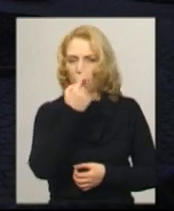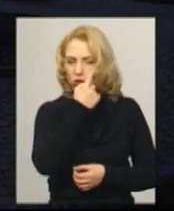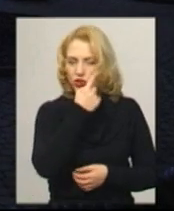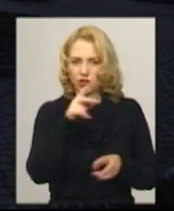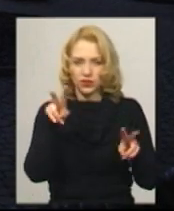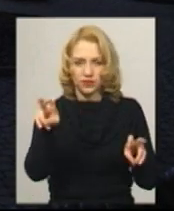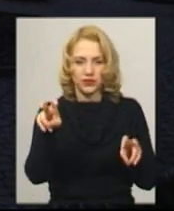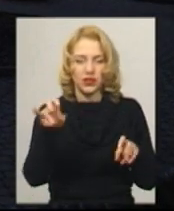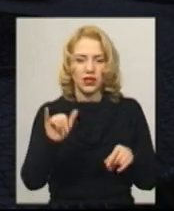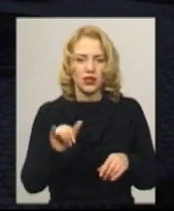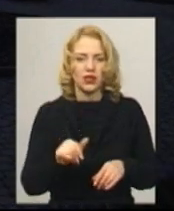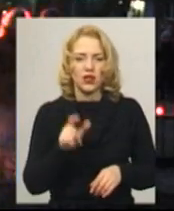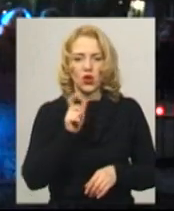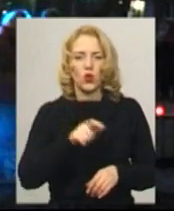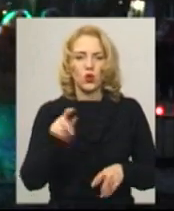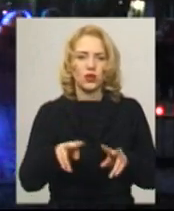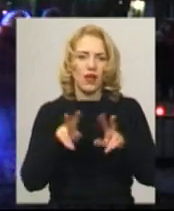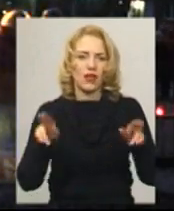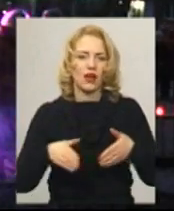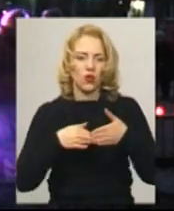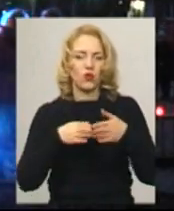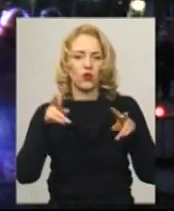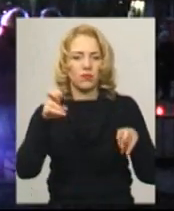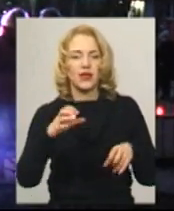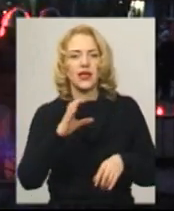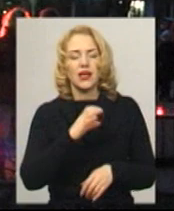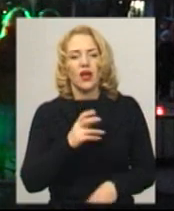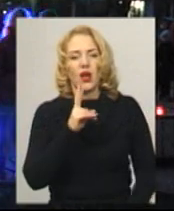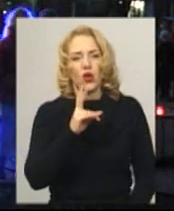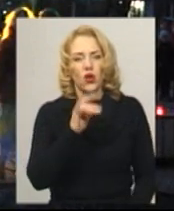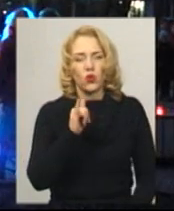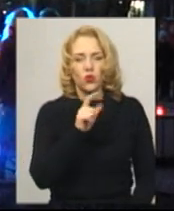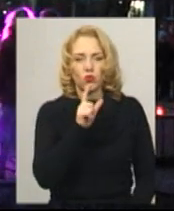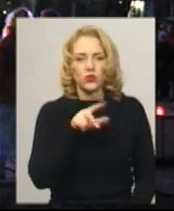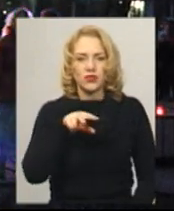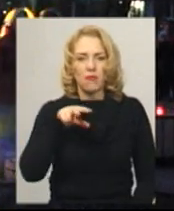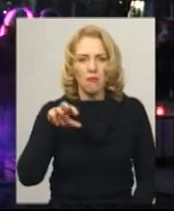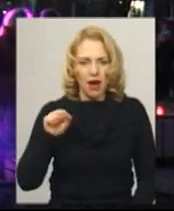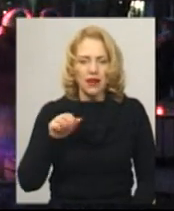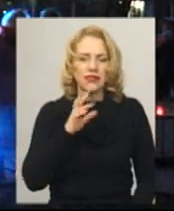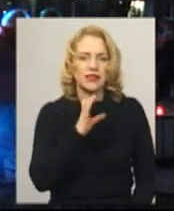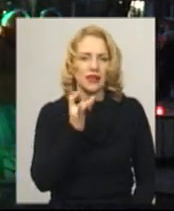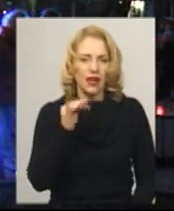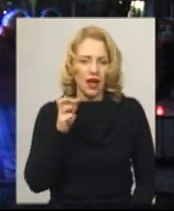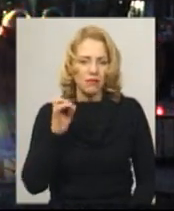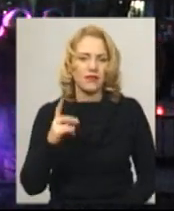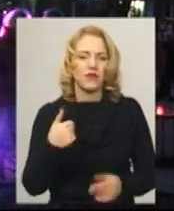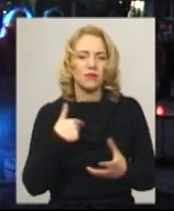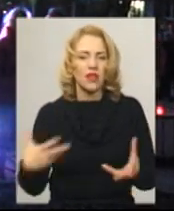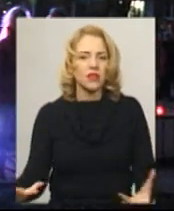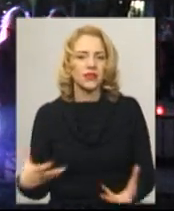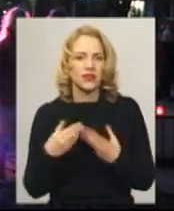люди, як кораблі. Кузьма Скрябін надихає мене, він є такою особистістю цікавою,